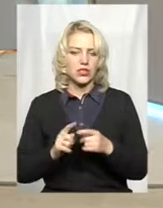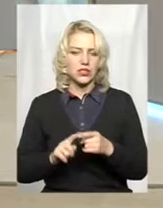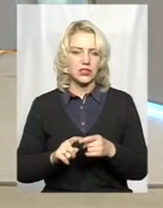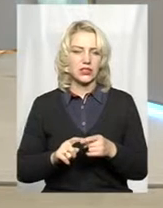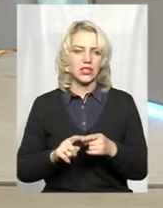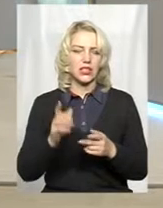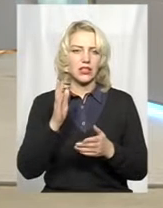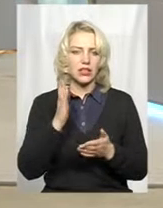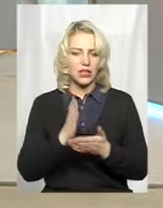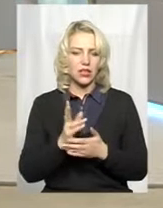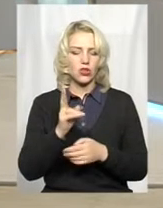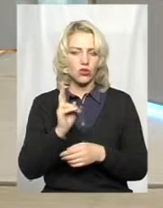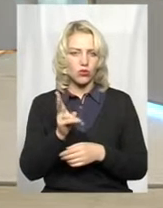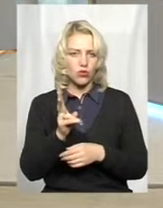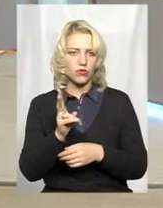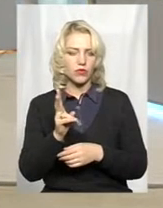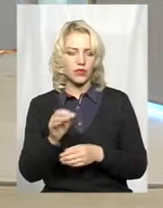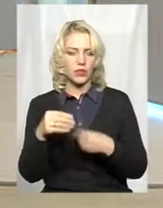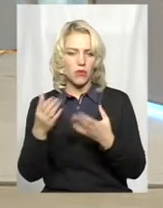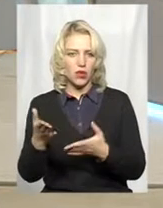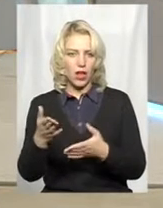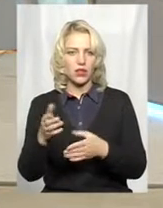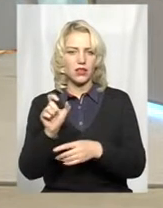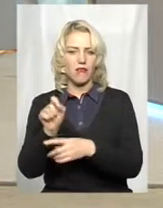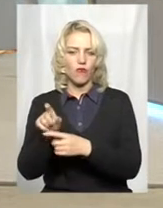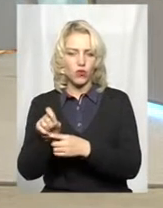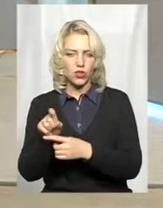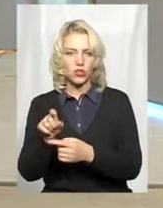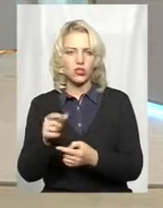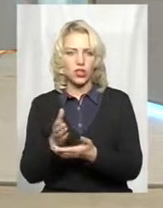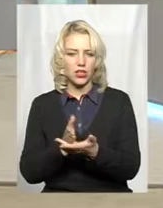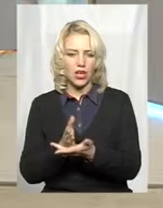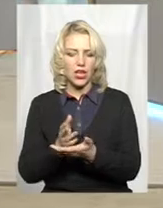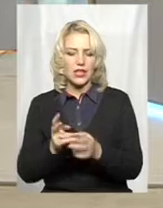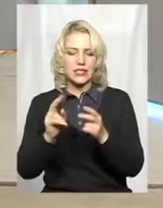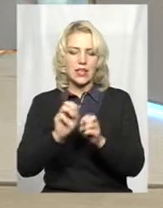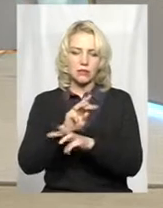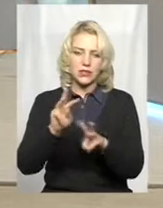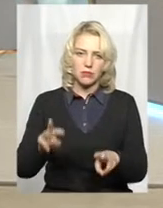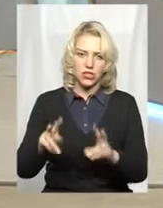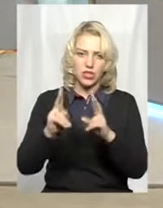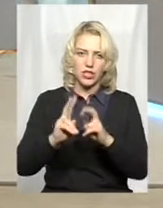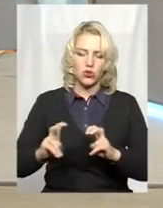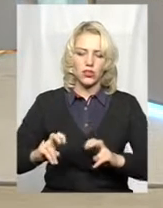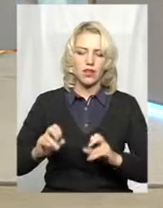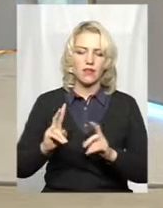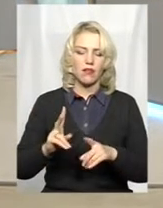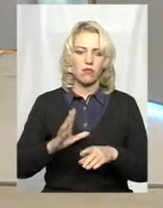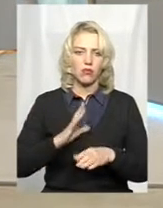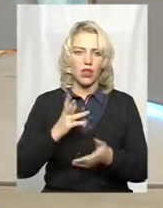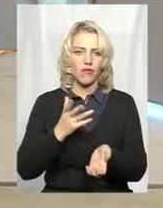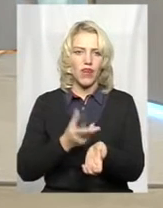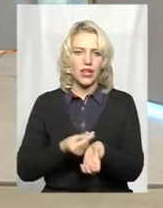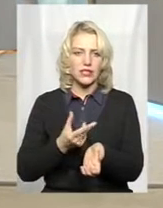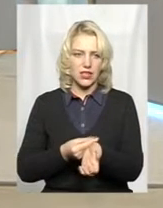мисливських угідь, на яких покладена функція, сьогодні забезпечення, дослідження, яким чином пройшла та вакцинація.